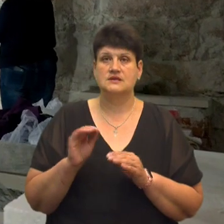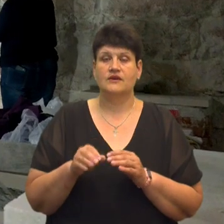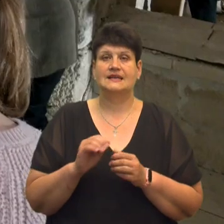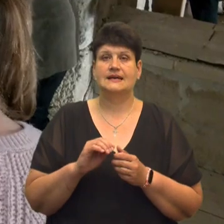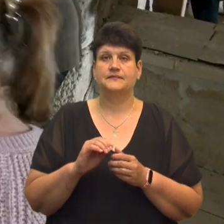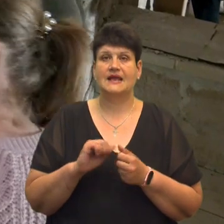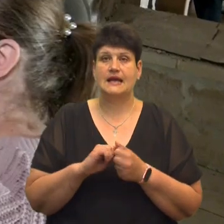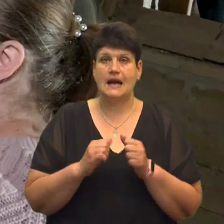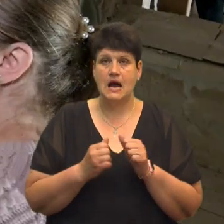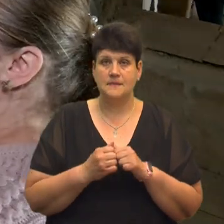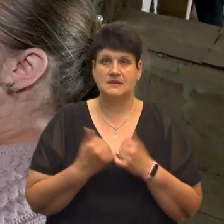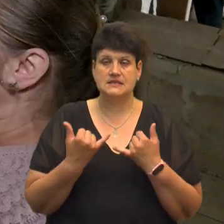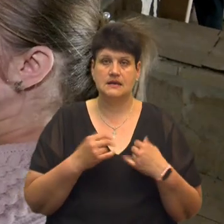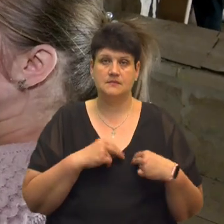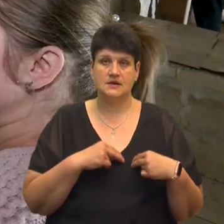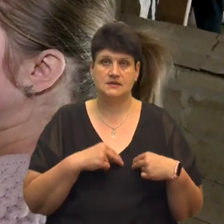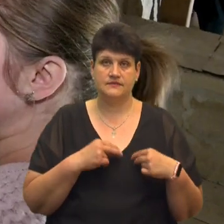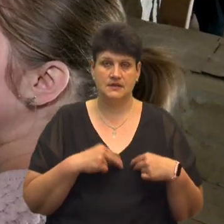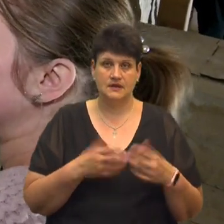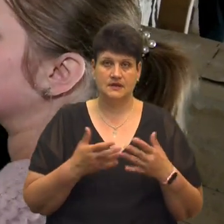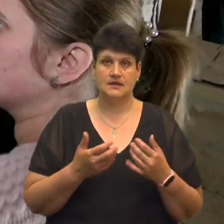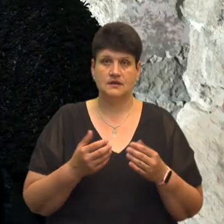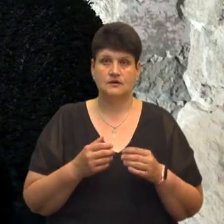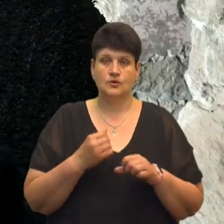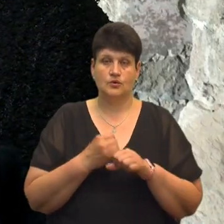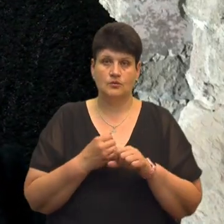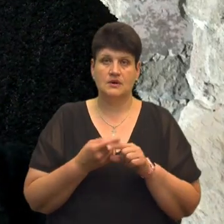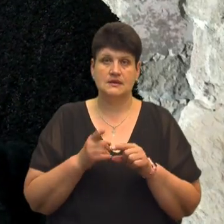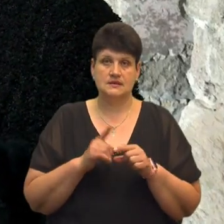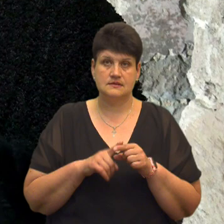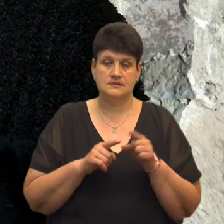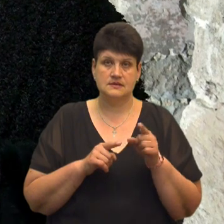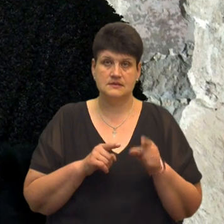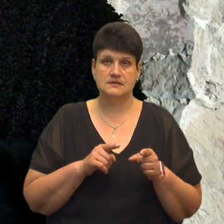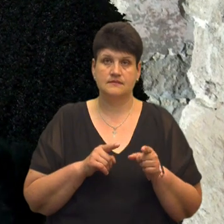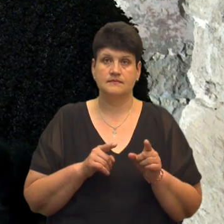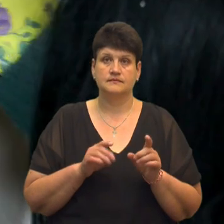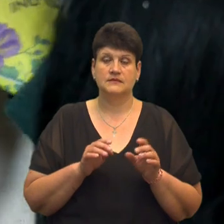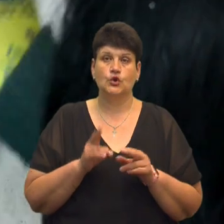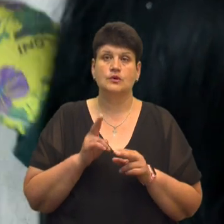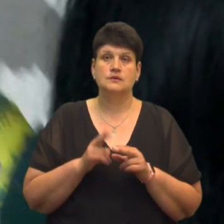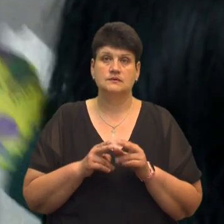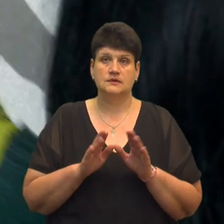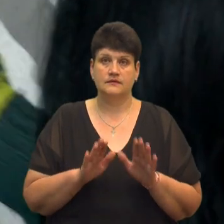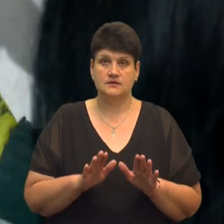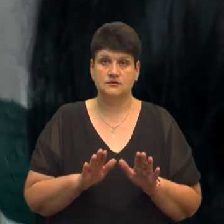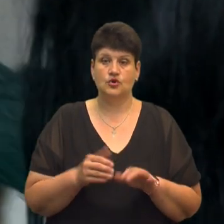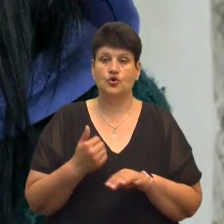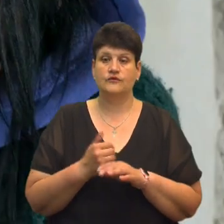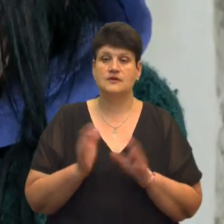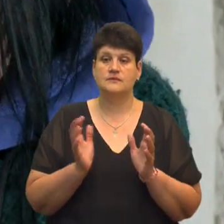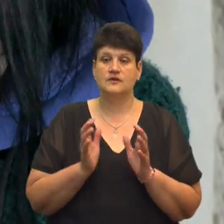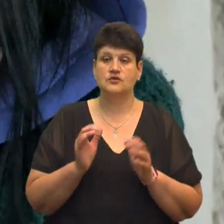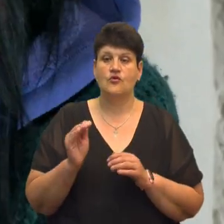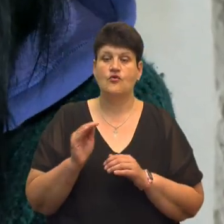Відповідно, зараз працівники заповідника доводять це до такого завершення. Головна зберігачка фондів